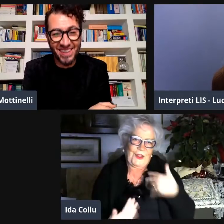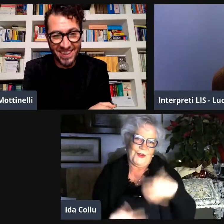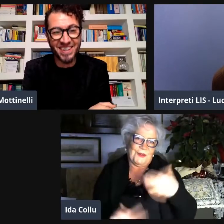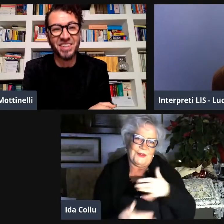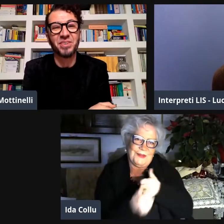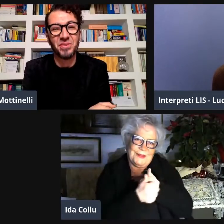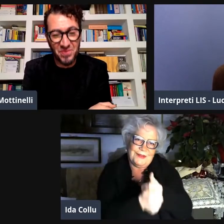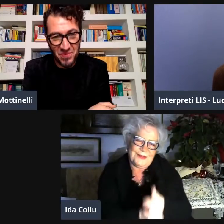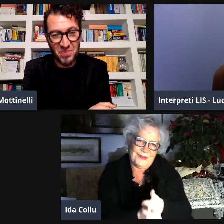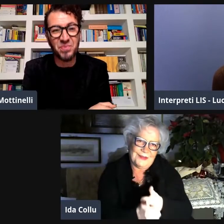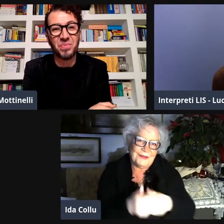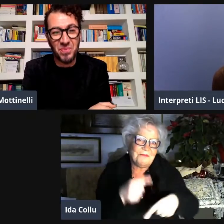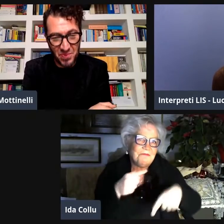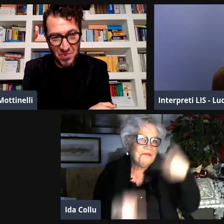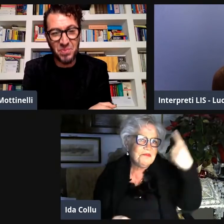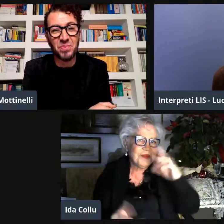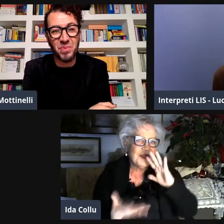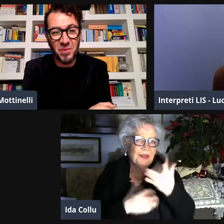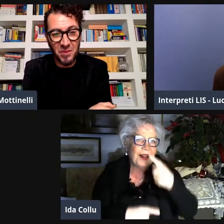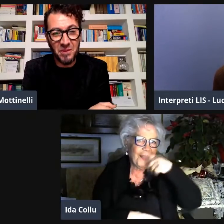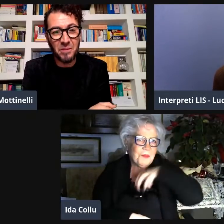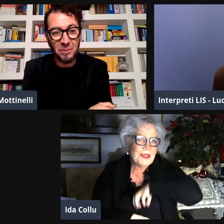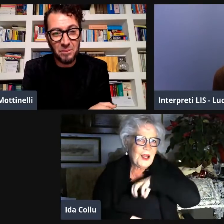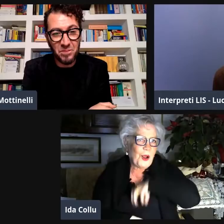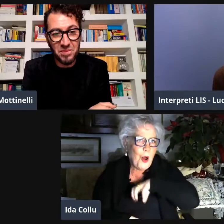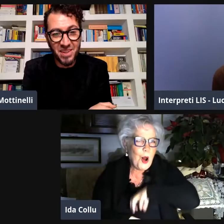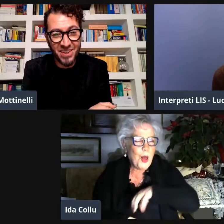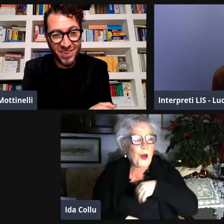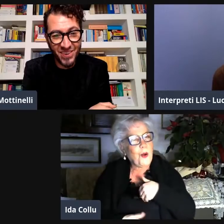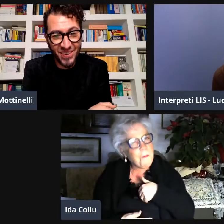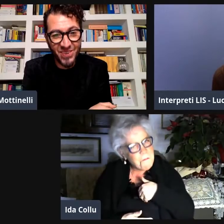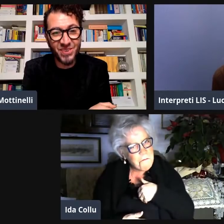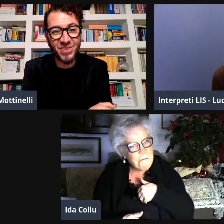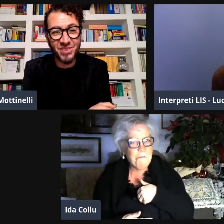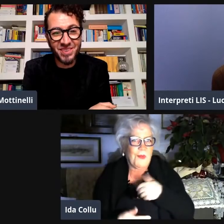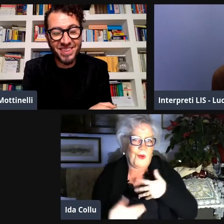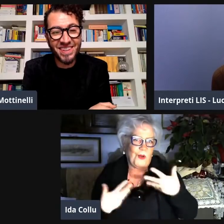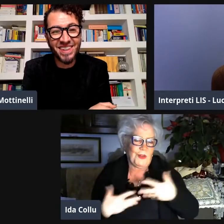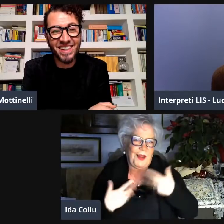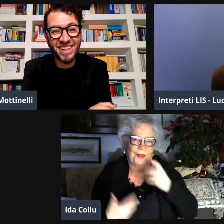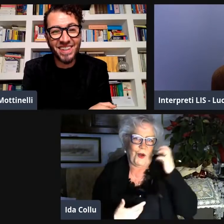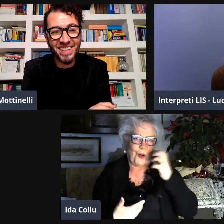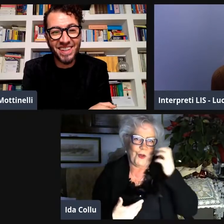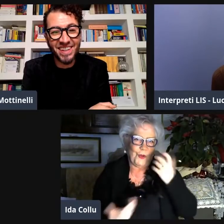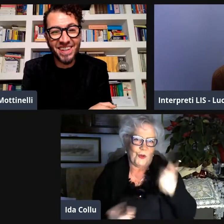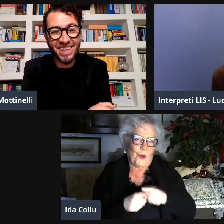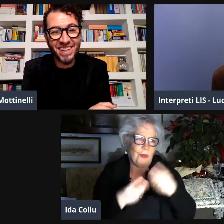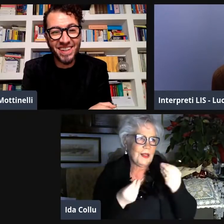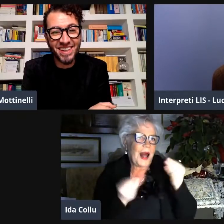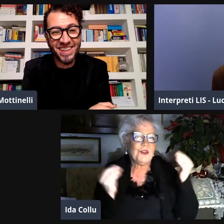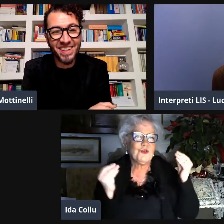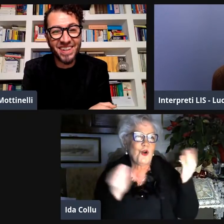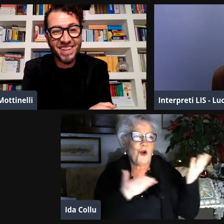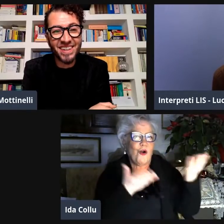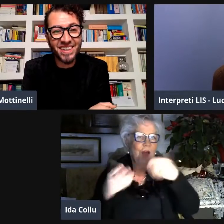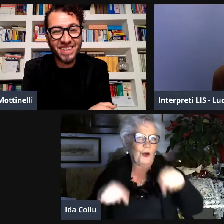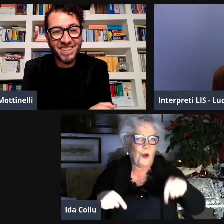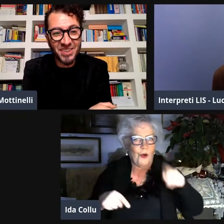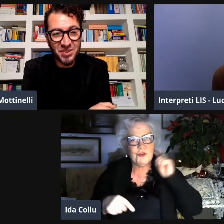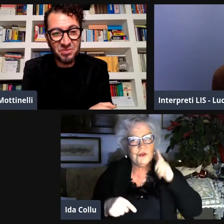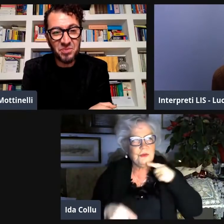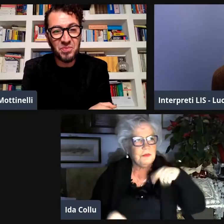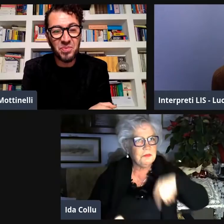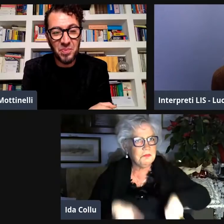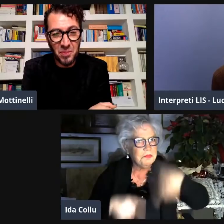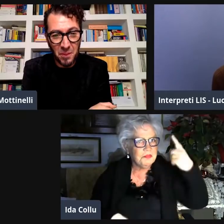stato un mio allievo, io ti ho visto crescere, ti ho sempre seguito e ho visto che sei diventato uno psicologo. Io sono